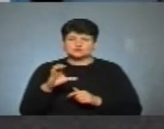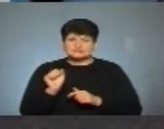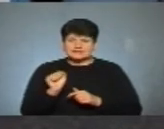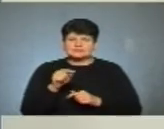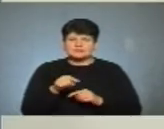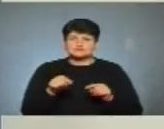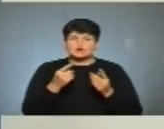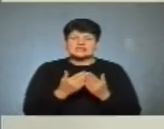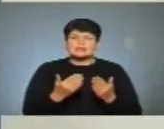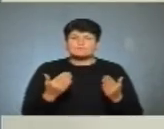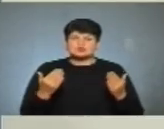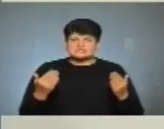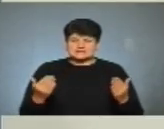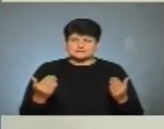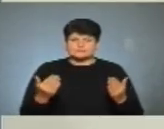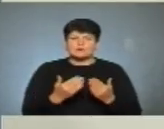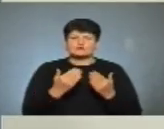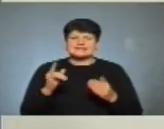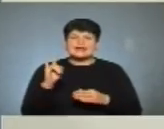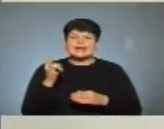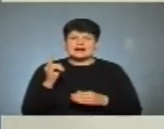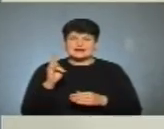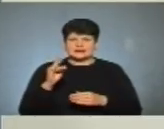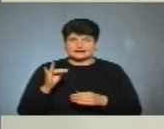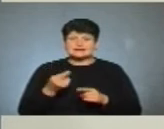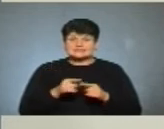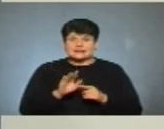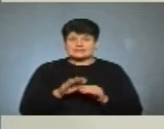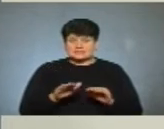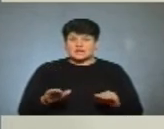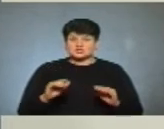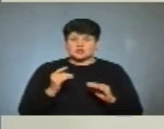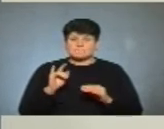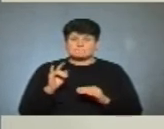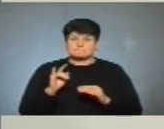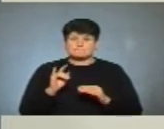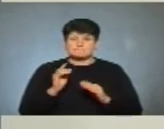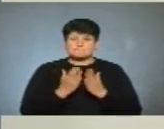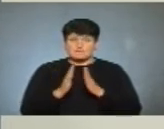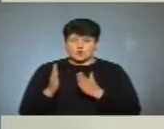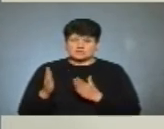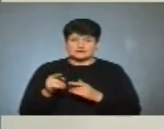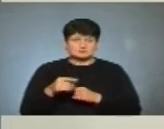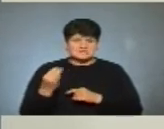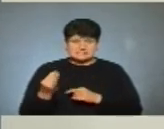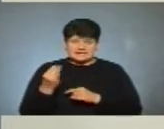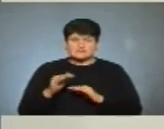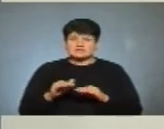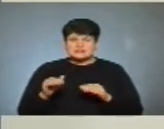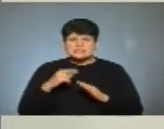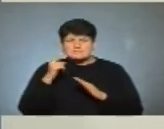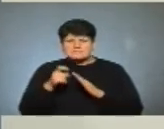створений музей. Музей ляльки. Так, це дитяча бібліотека. Тому дуже цікаво, в принципі, дітям